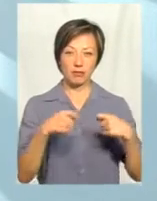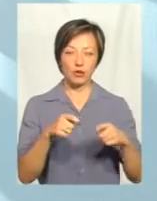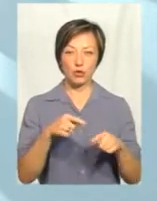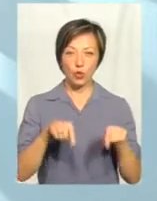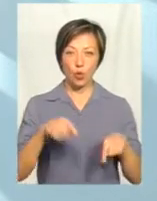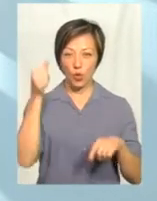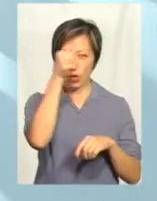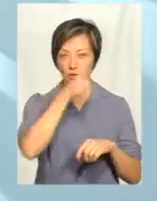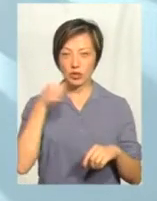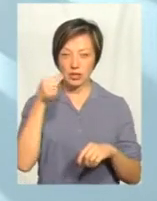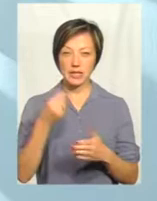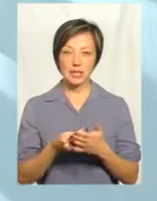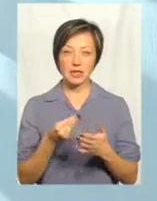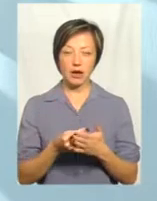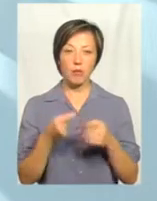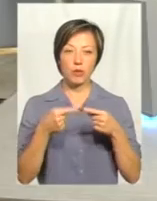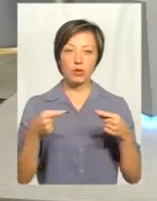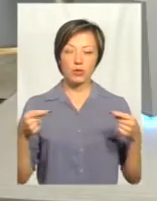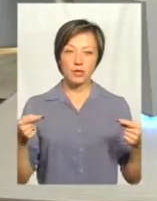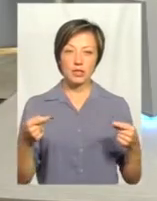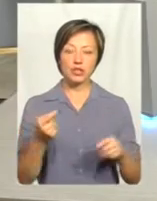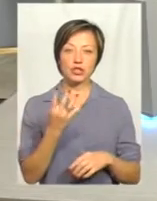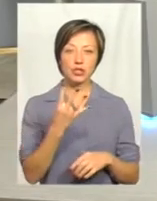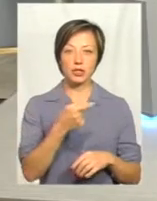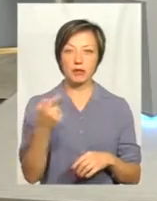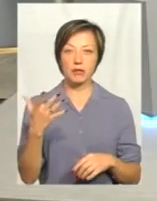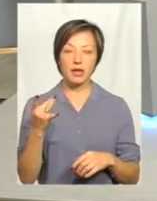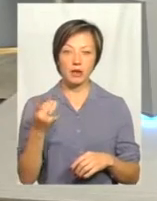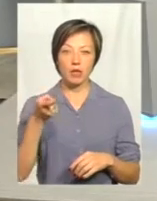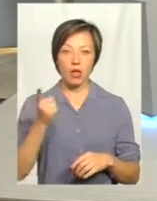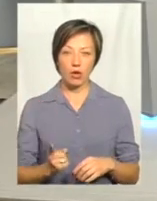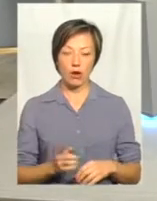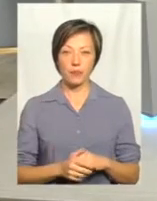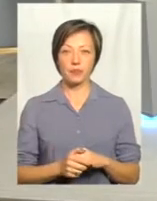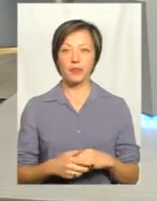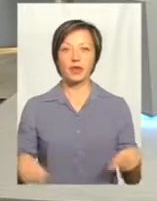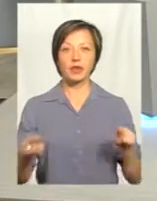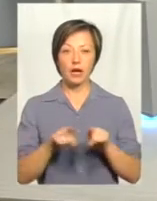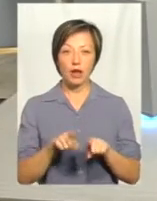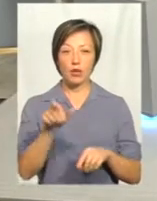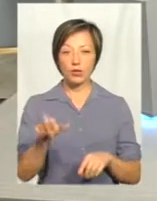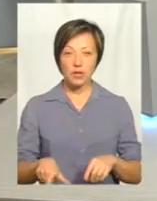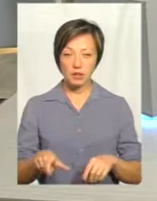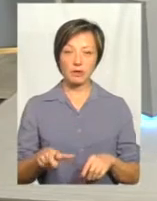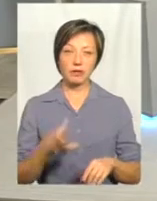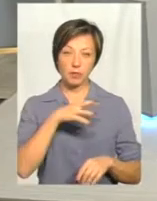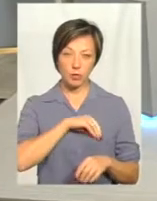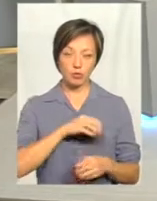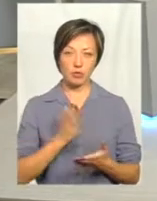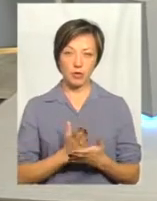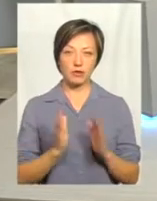була концентрату, продукція, яка бралася на концентрат, це 4-5 гривень за кілограм. І таким чином людина вийде на такий прибуток.